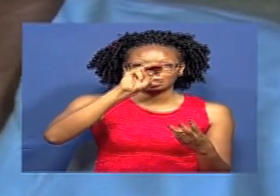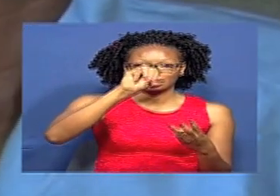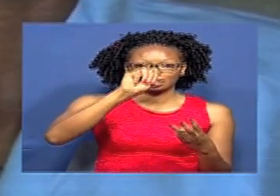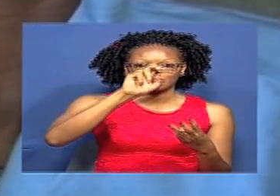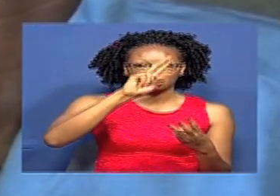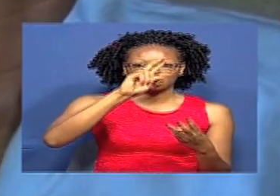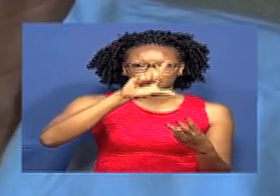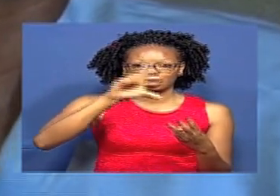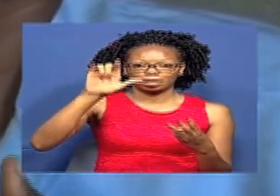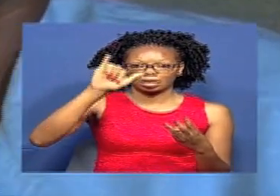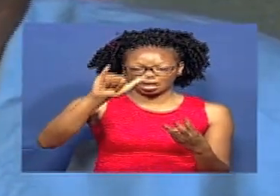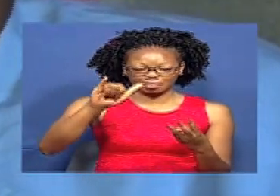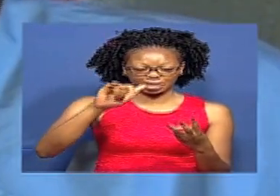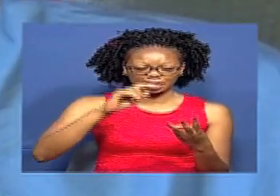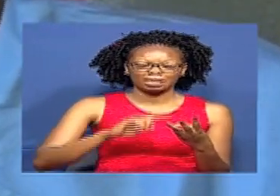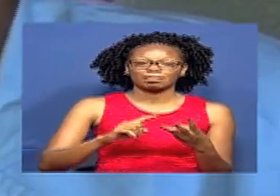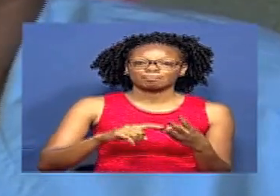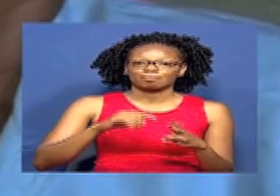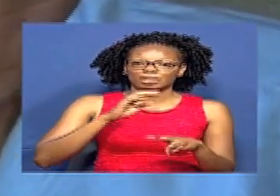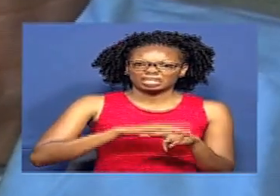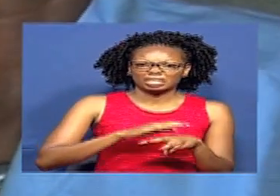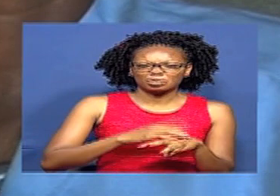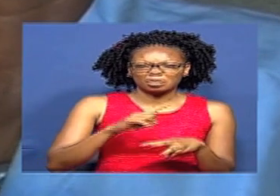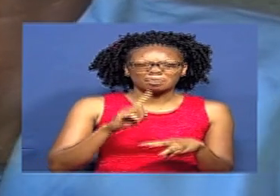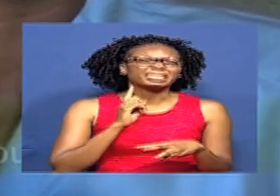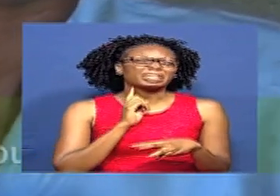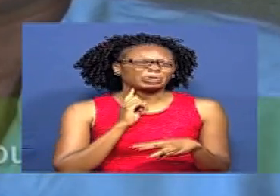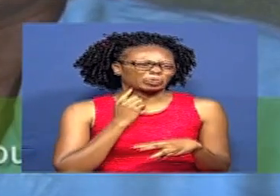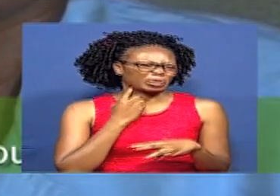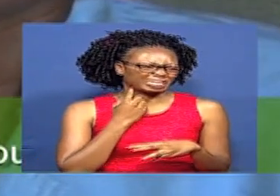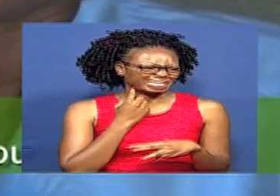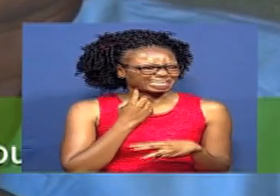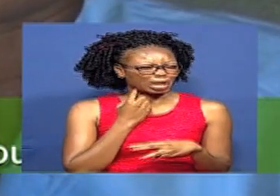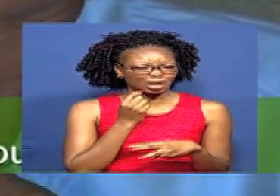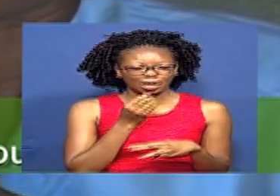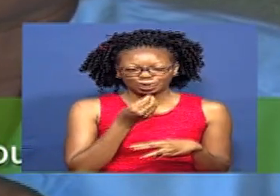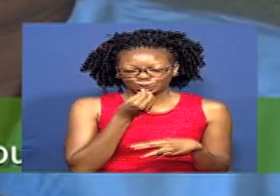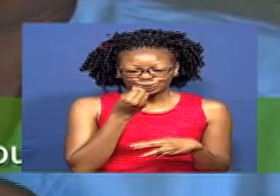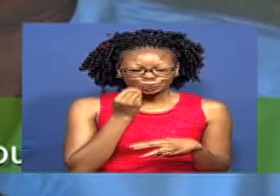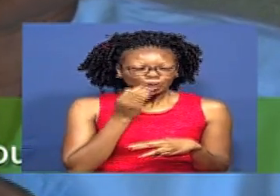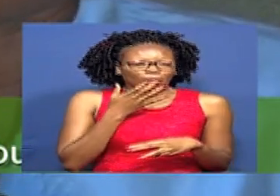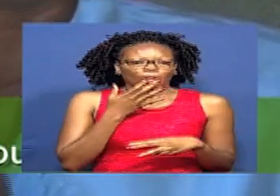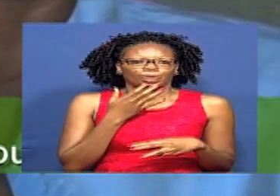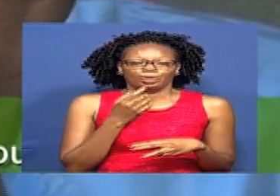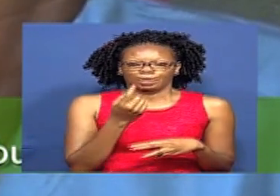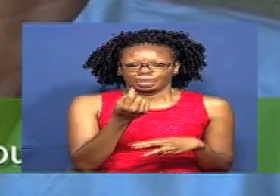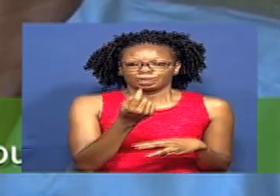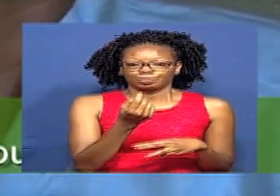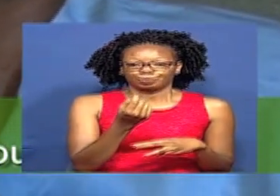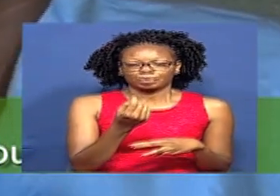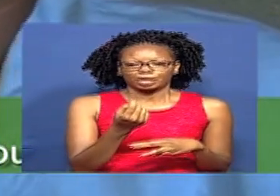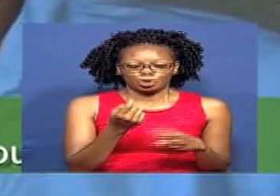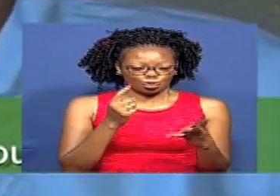Iyo pia Iyo hamli na iyo pia ikona mbegu Lakini si sweet sana Inaleta kukali kidogo kidogo